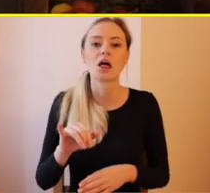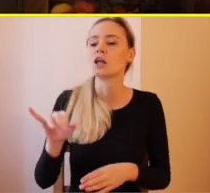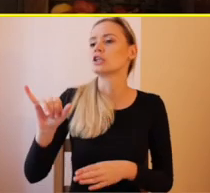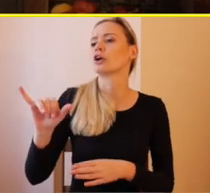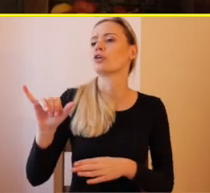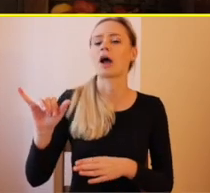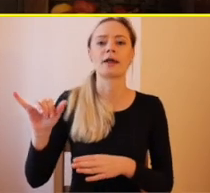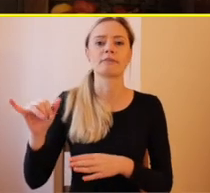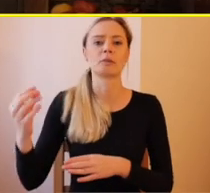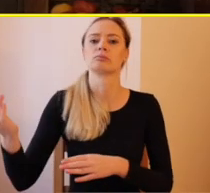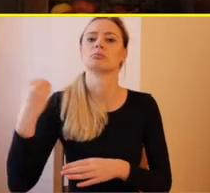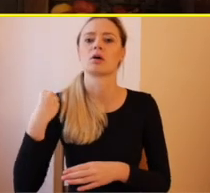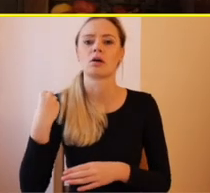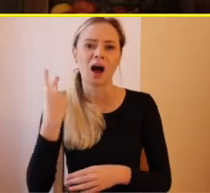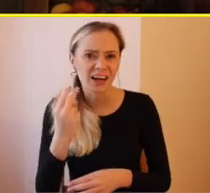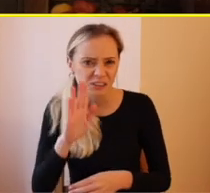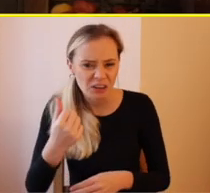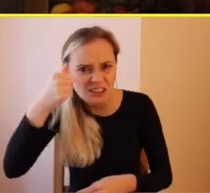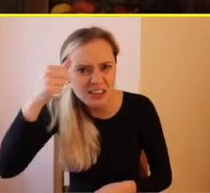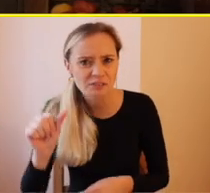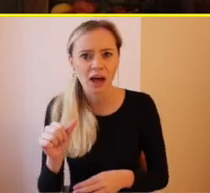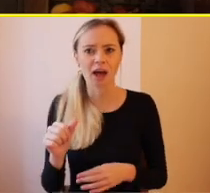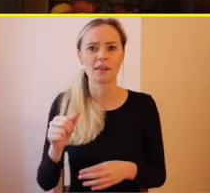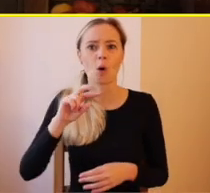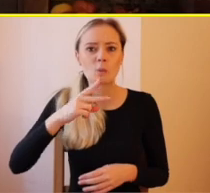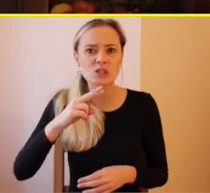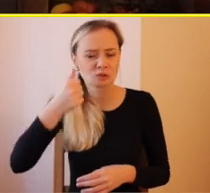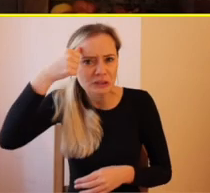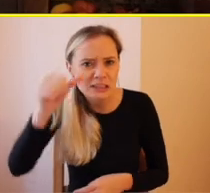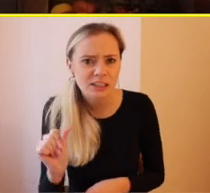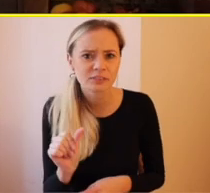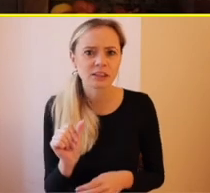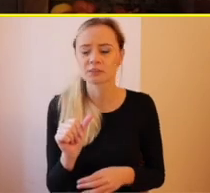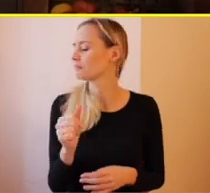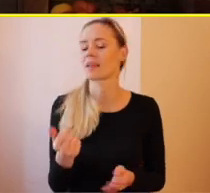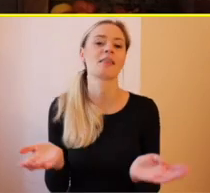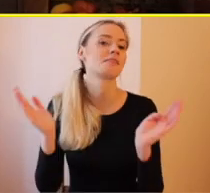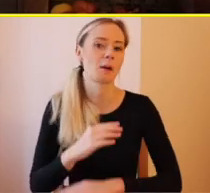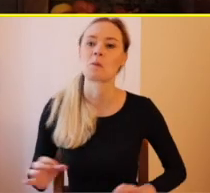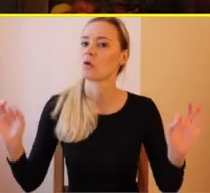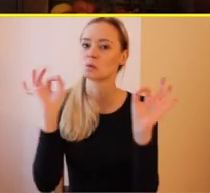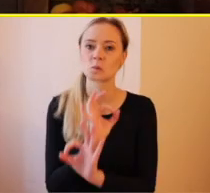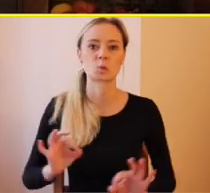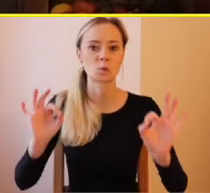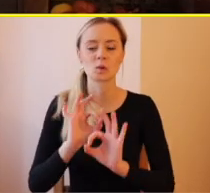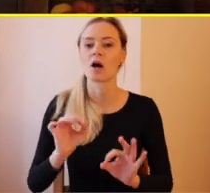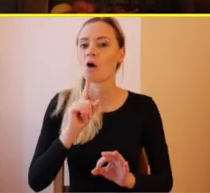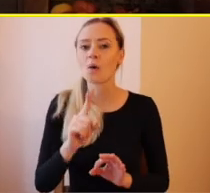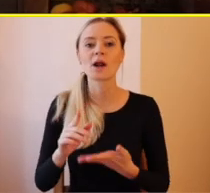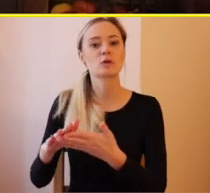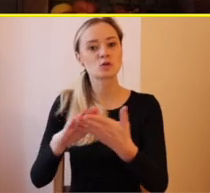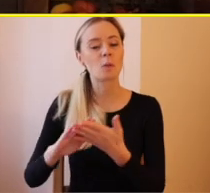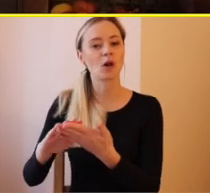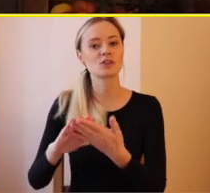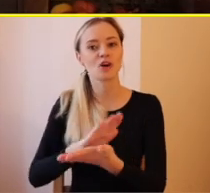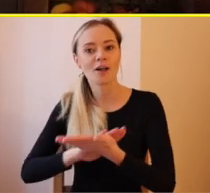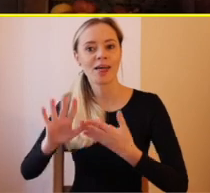povedal, že akú to máš angličtinu, aký to máš prízvuk, ako to rozprávaš, akže máš nejaký heavy accent, alebo proste nikto,